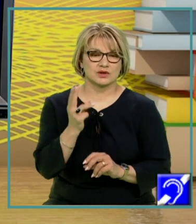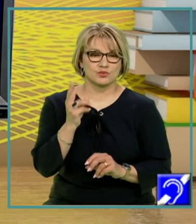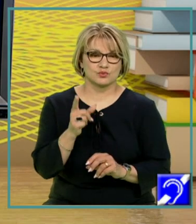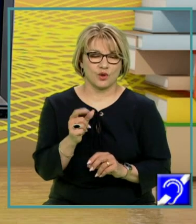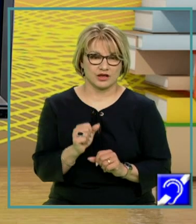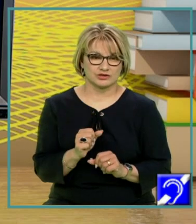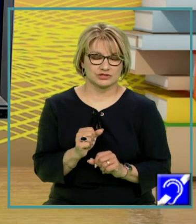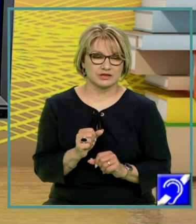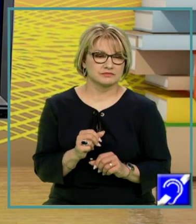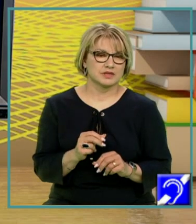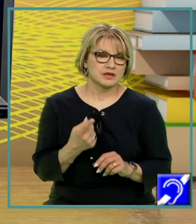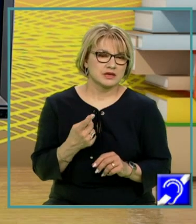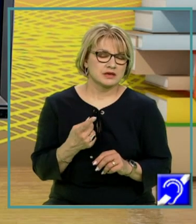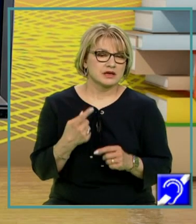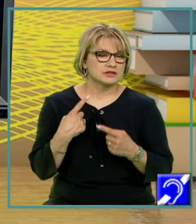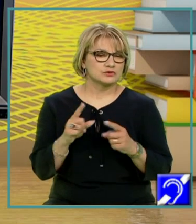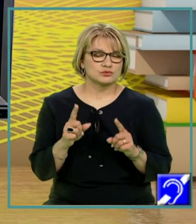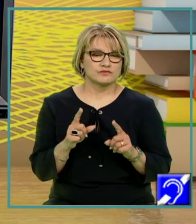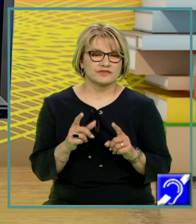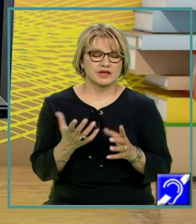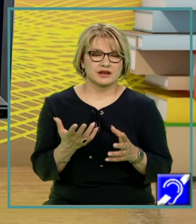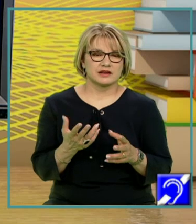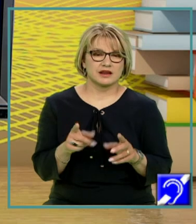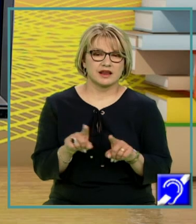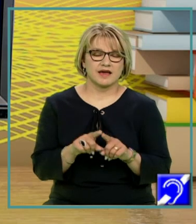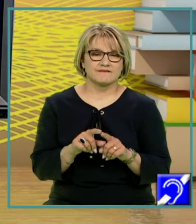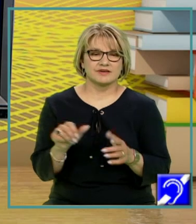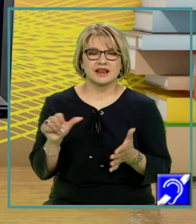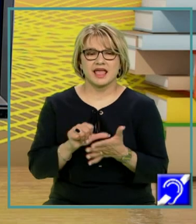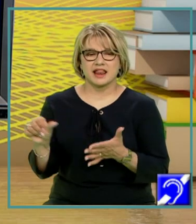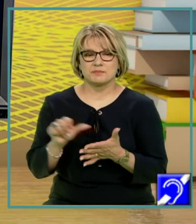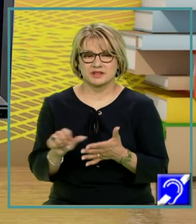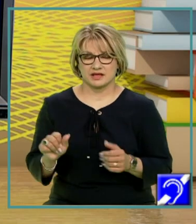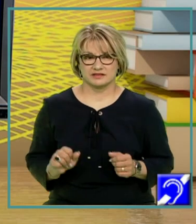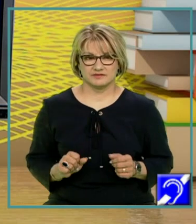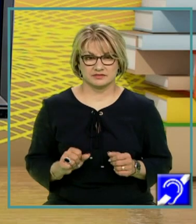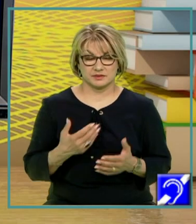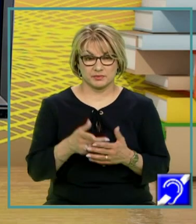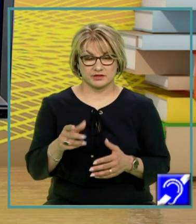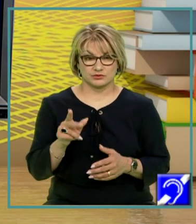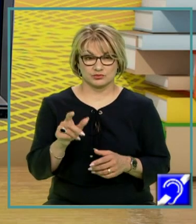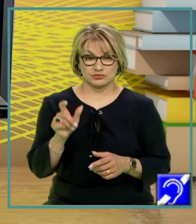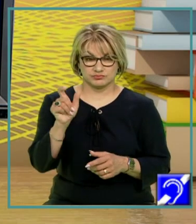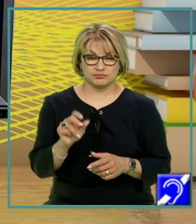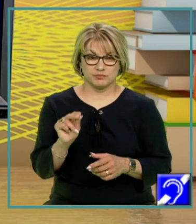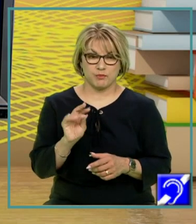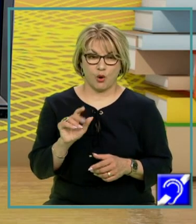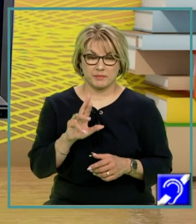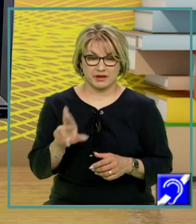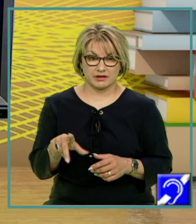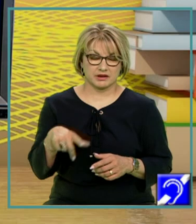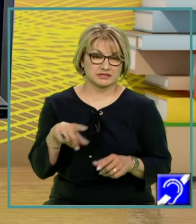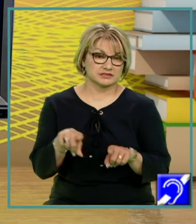cunoașterii într-un fel oarecum eliminativist. Pentru Popper e ca și cum printre